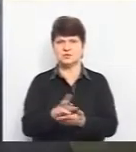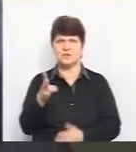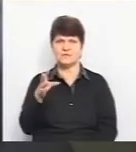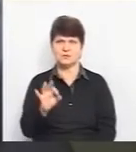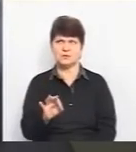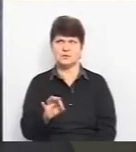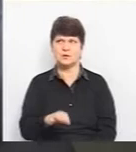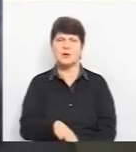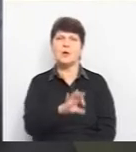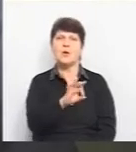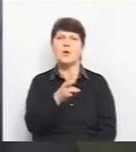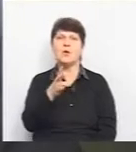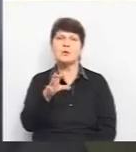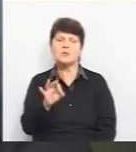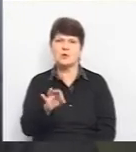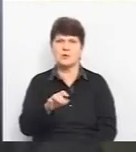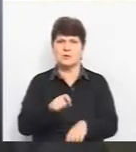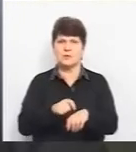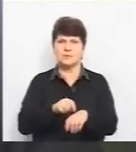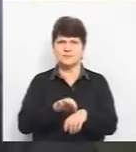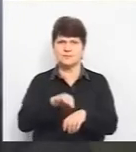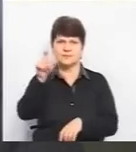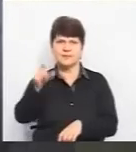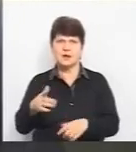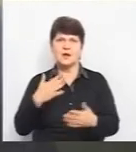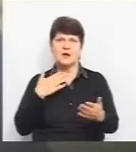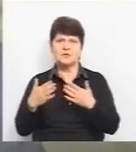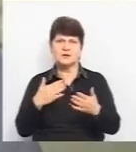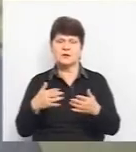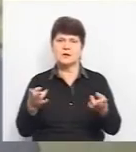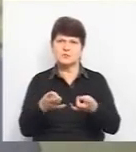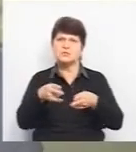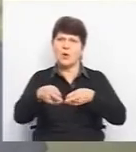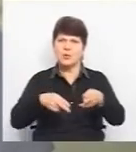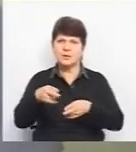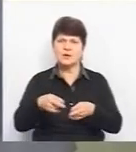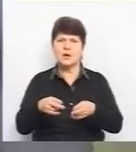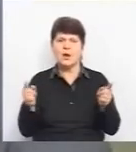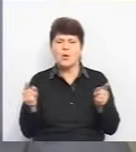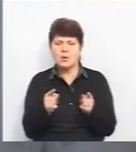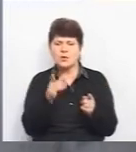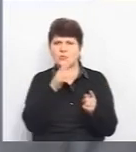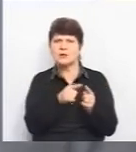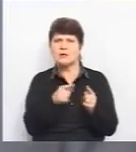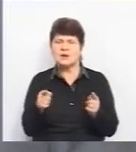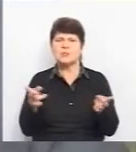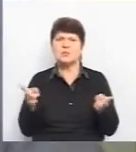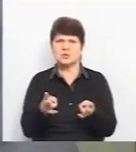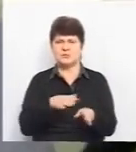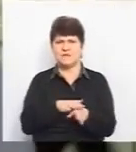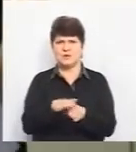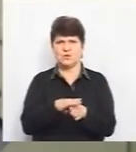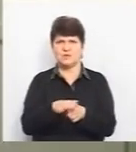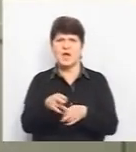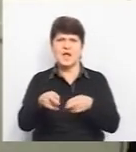Люба онкологічна патологія у пацієнта, вона є відносно ургентною. тому, як в коротші терміни, потрібно виконувати